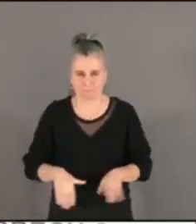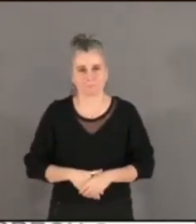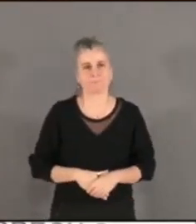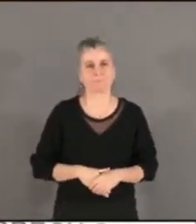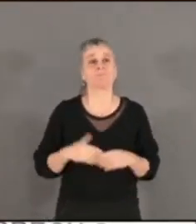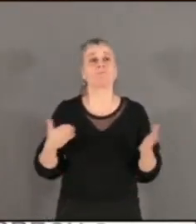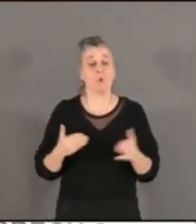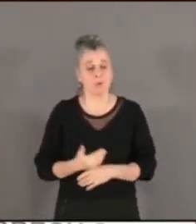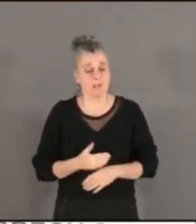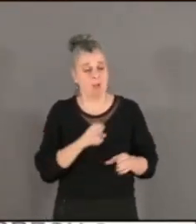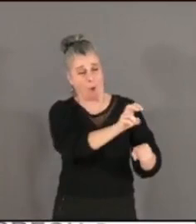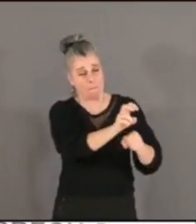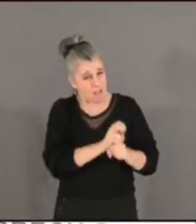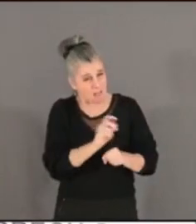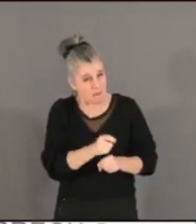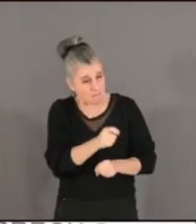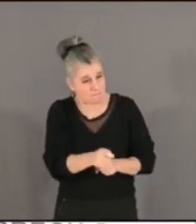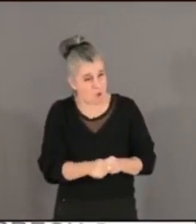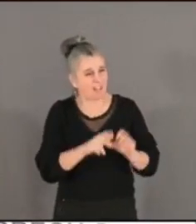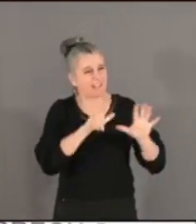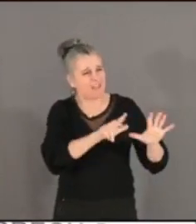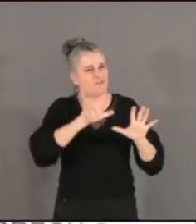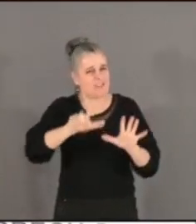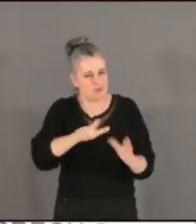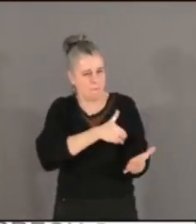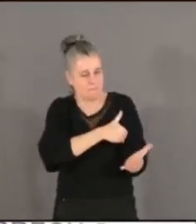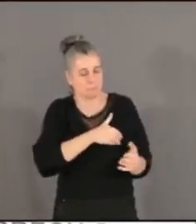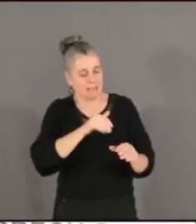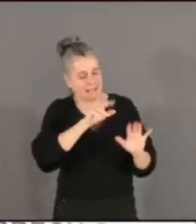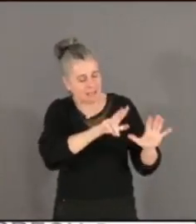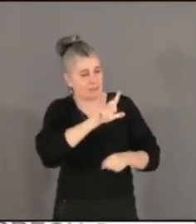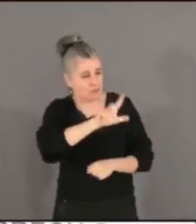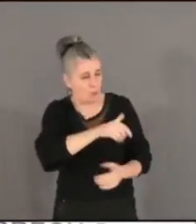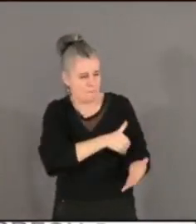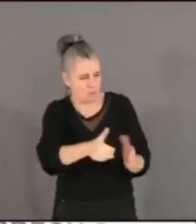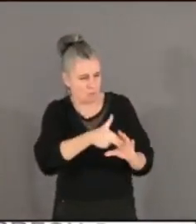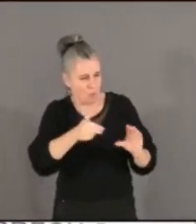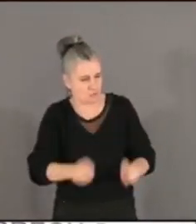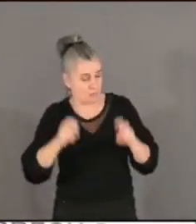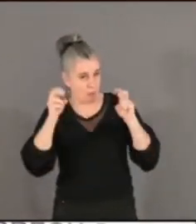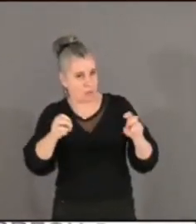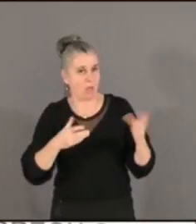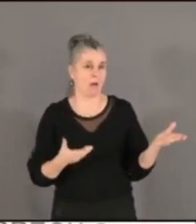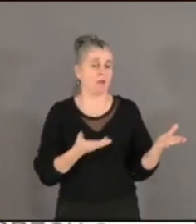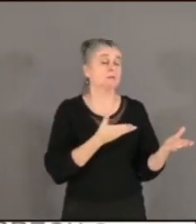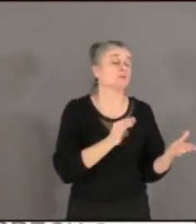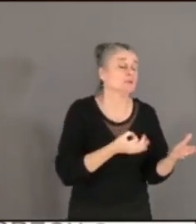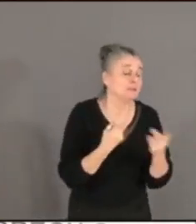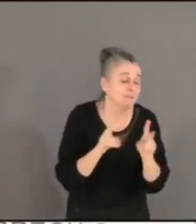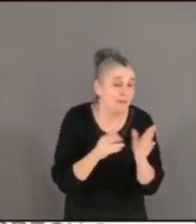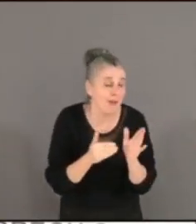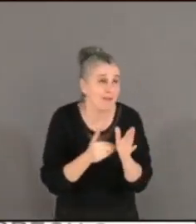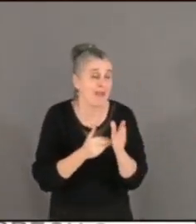82 millions d'euros supplémentaires. Oui, une ville, oui, Marseille plus française, pour vous, c'est quelque chose d